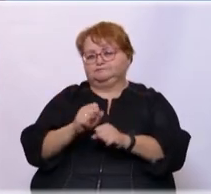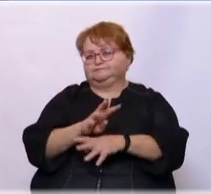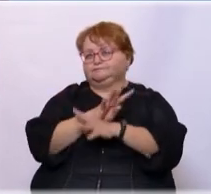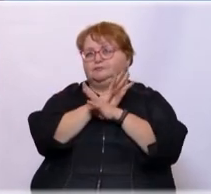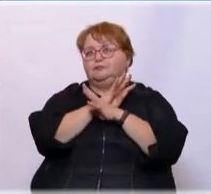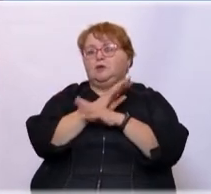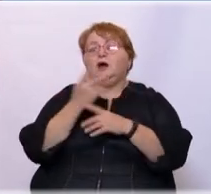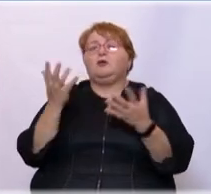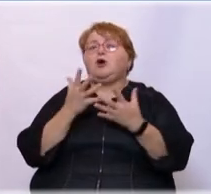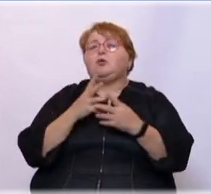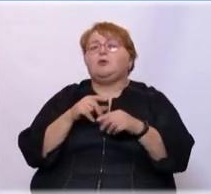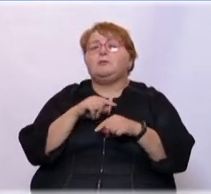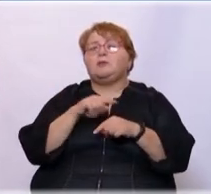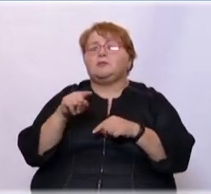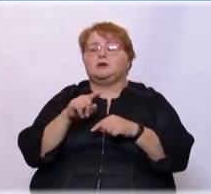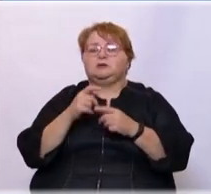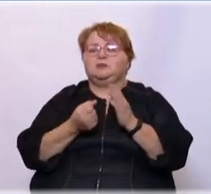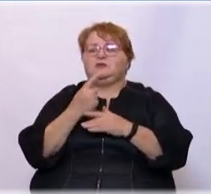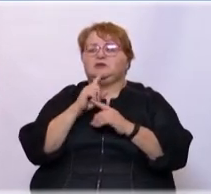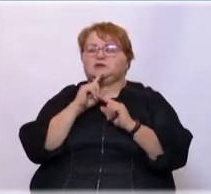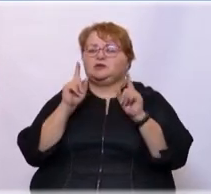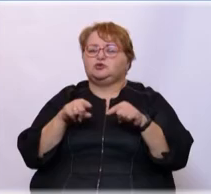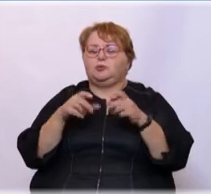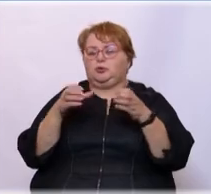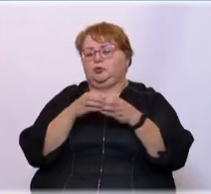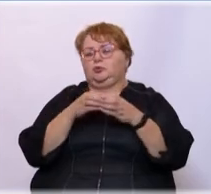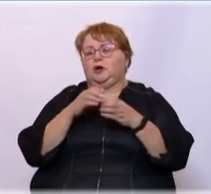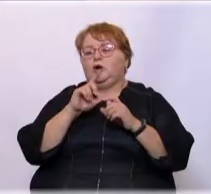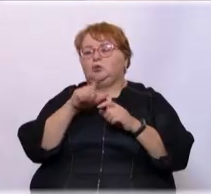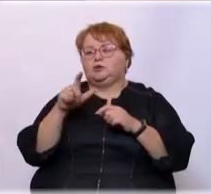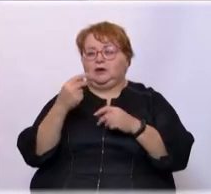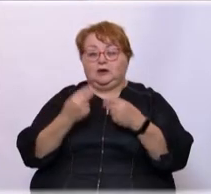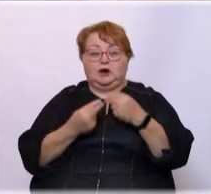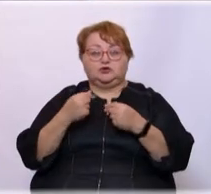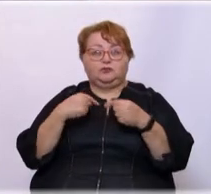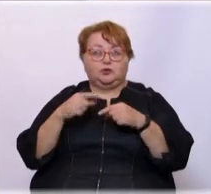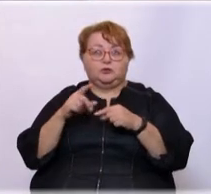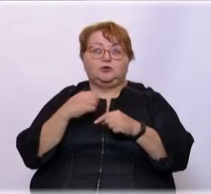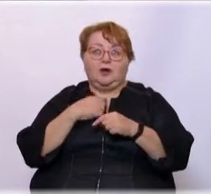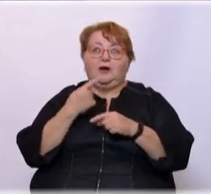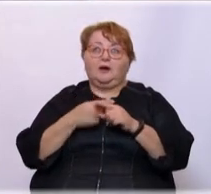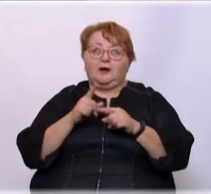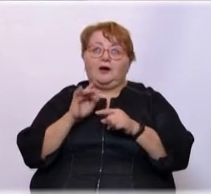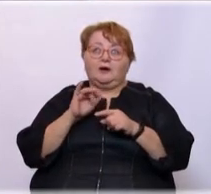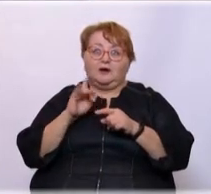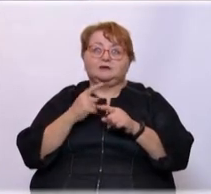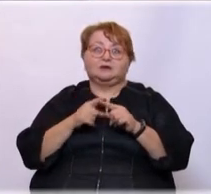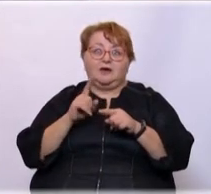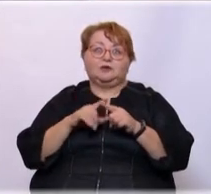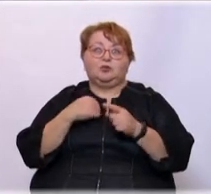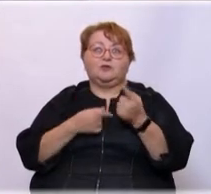какой момент появилась вот особая группа людей, инвалидов, играющих в футбол? Это все от «Спартака»? Вот я как раз к этому хотел бы вернуться.